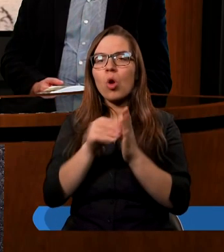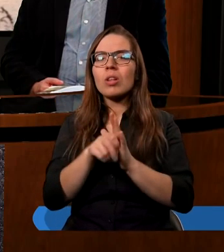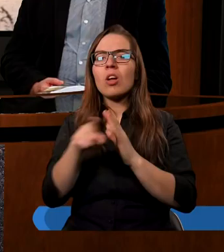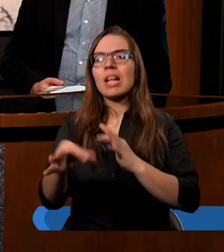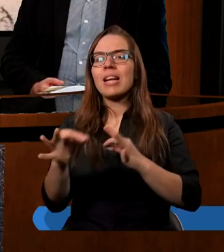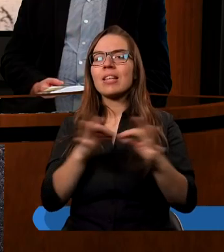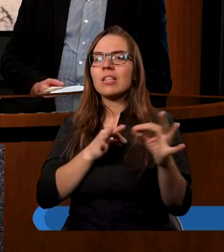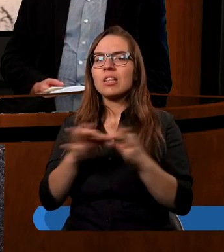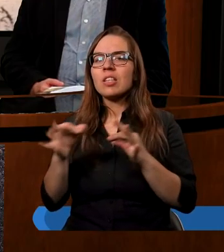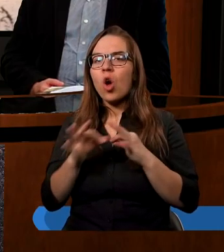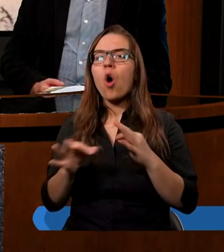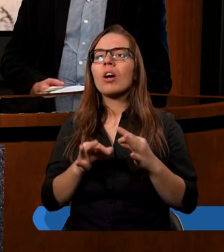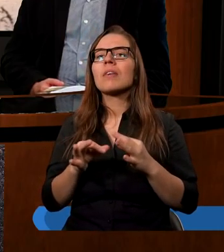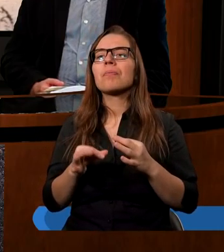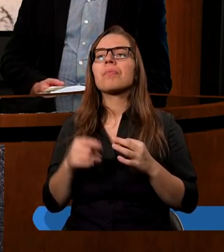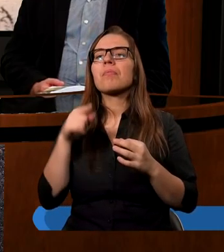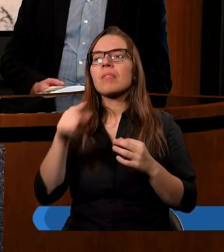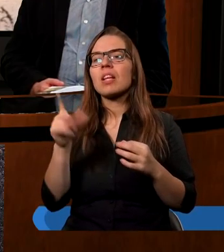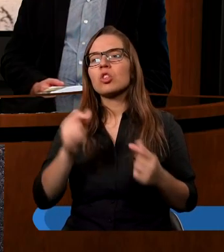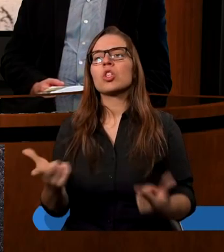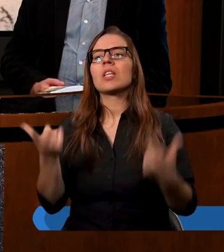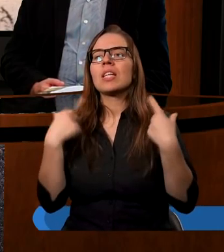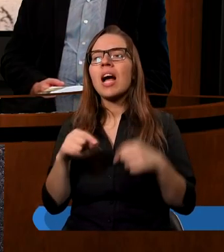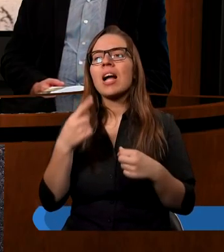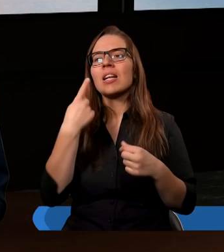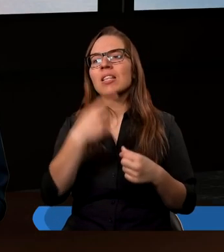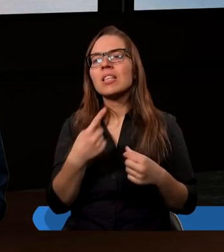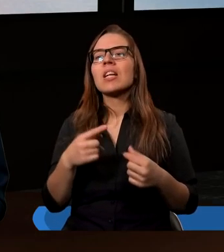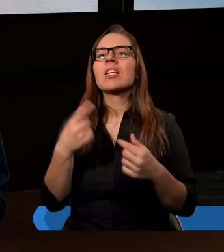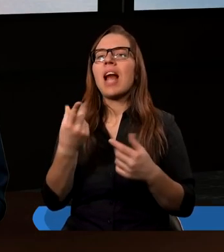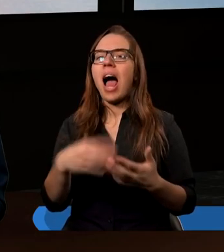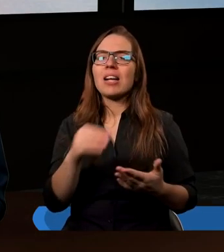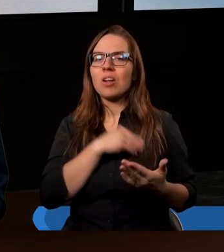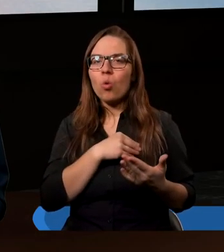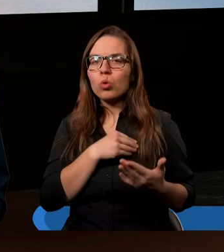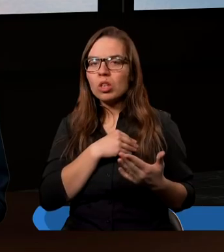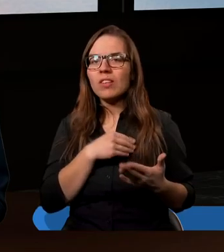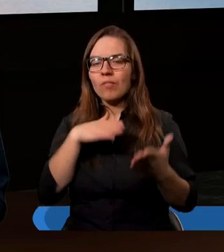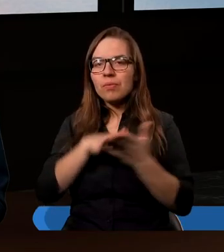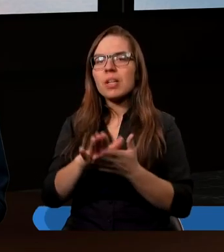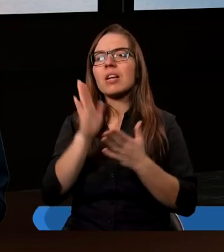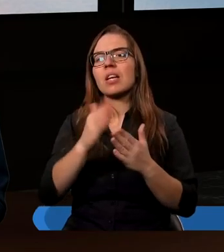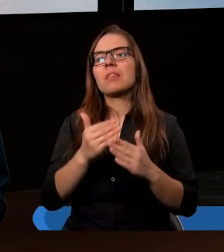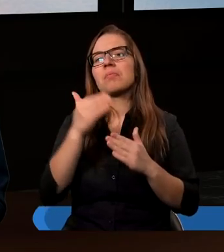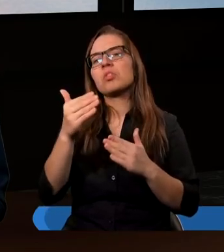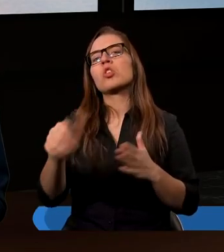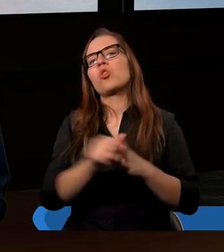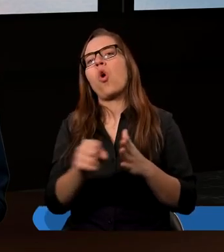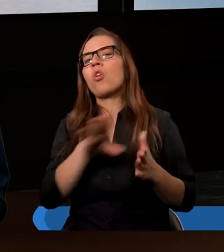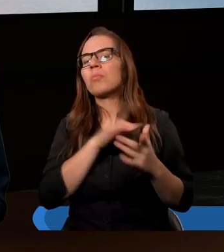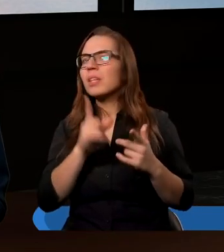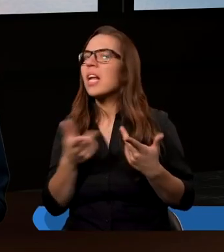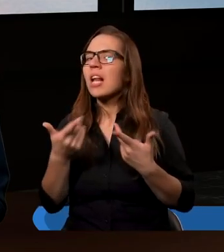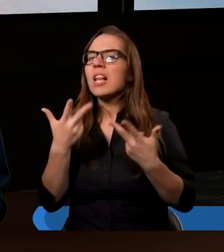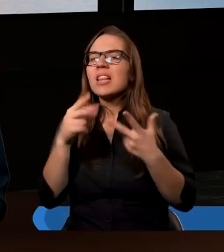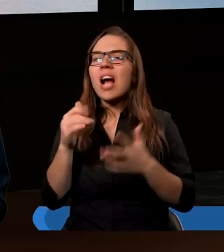historii, bo żeby to nie zabrzmiało, że nagle akt jednej nieuczciwości świadczy o życiu i śmierci, bo to, co